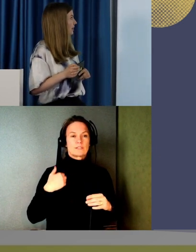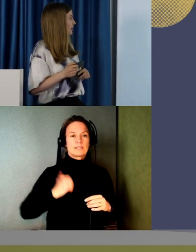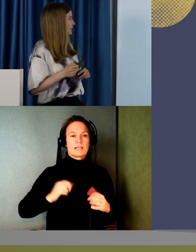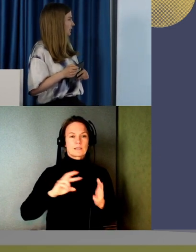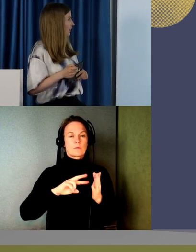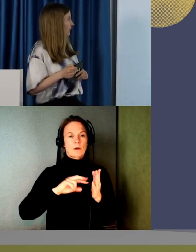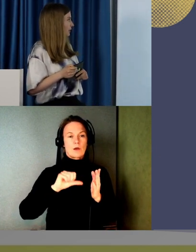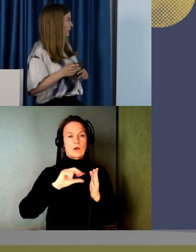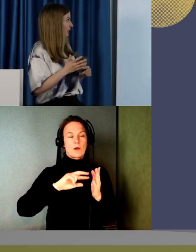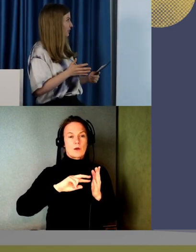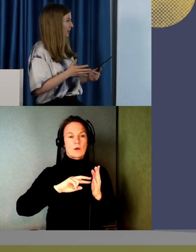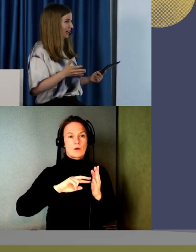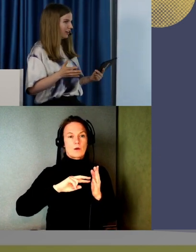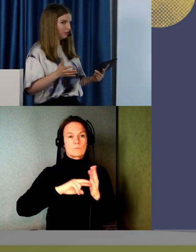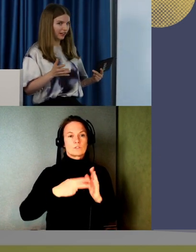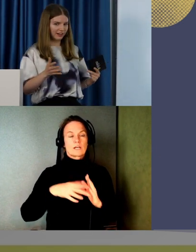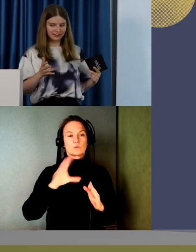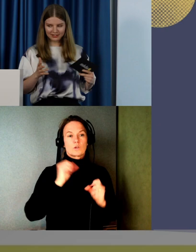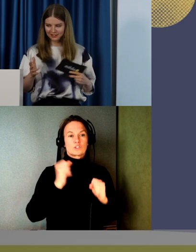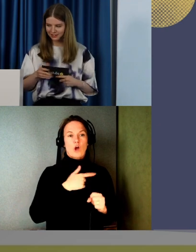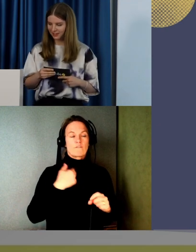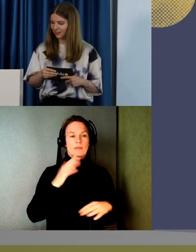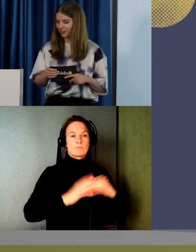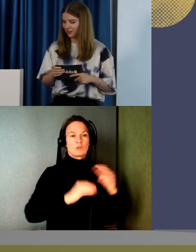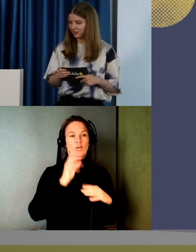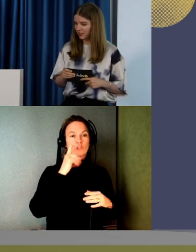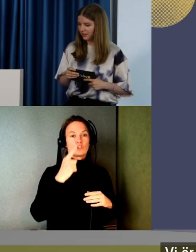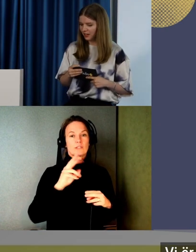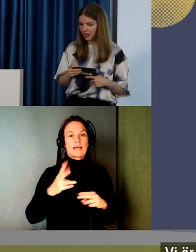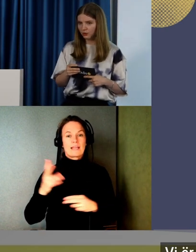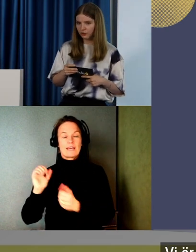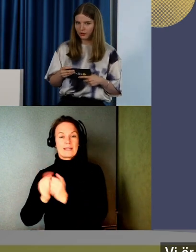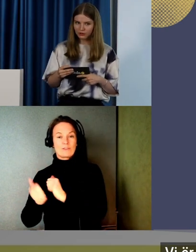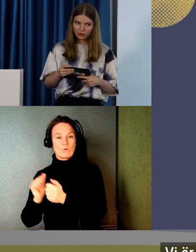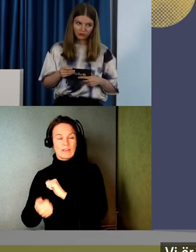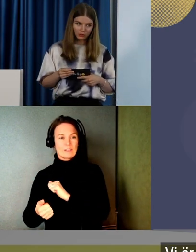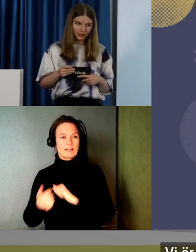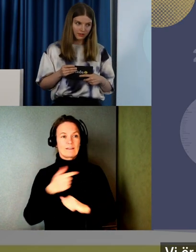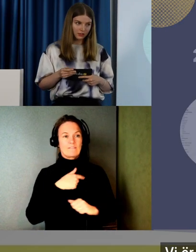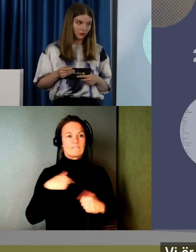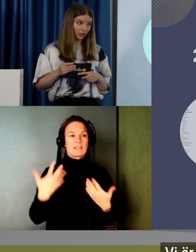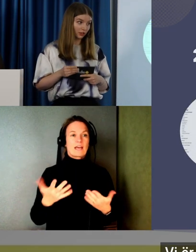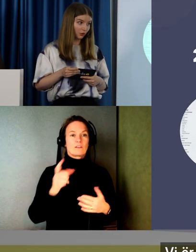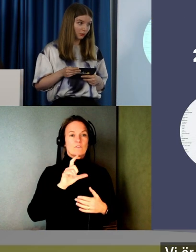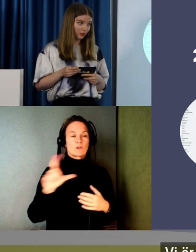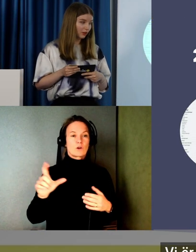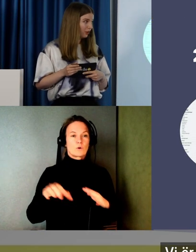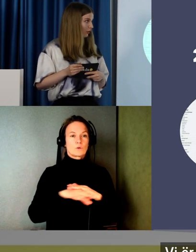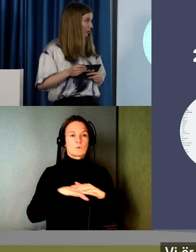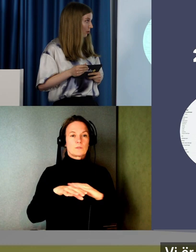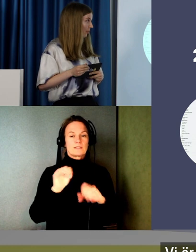Ska vi bygga nytt eller renovera? Vi är ju ett företag som grundades 1997.